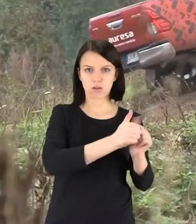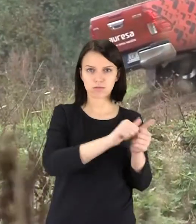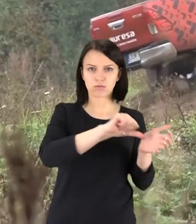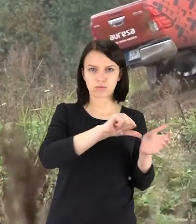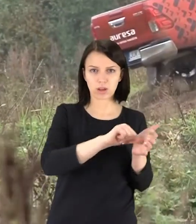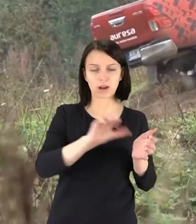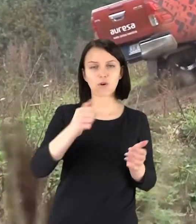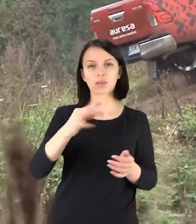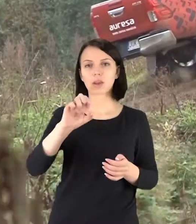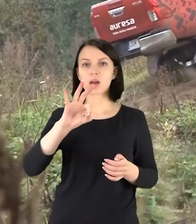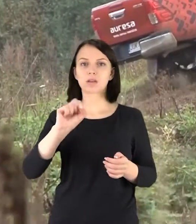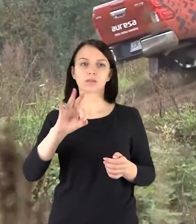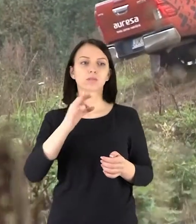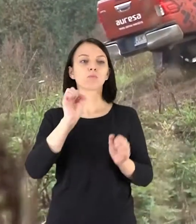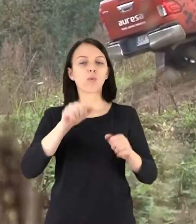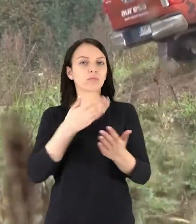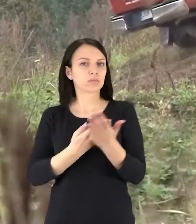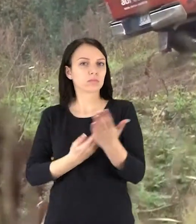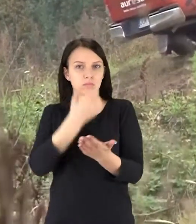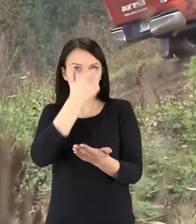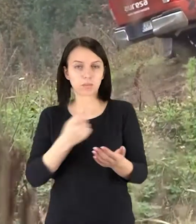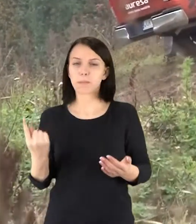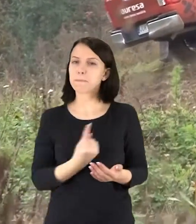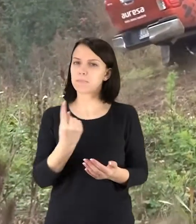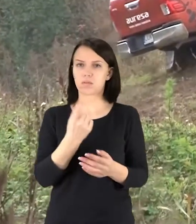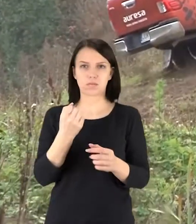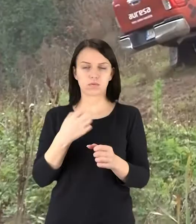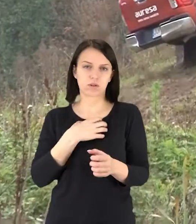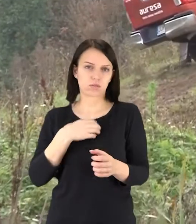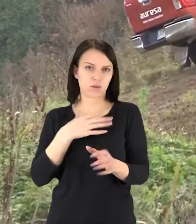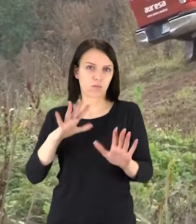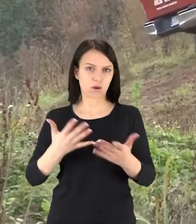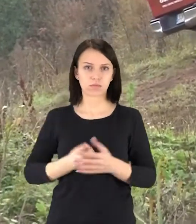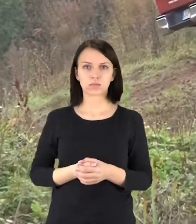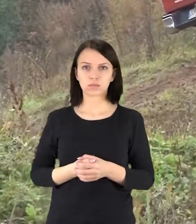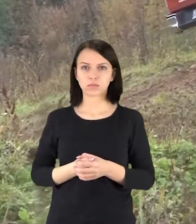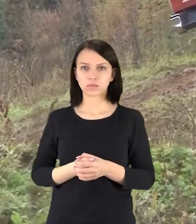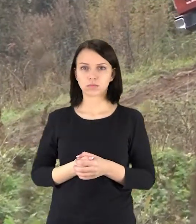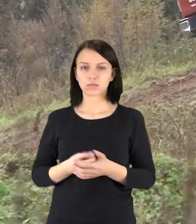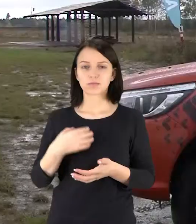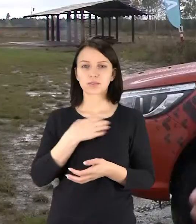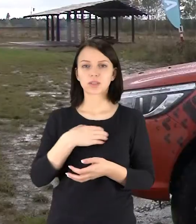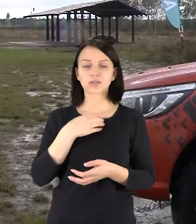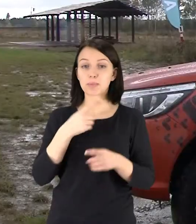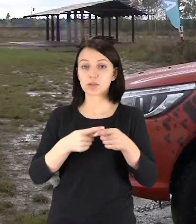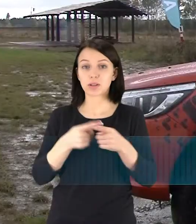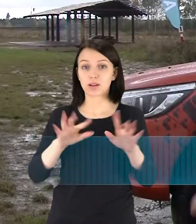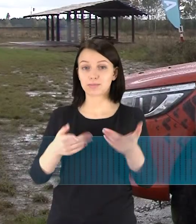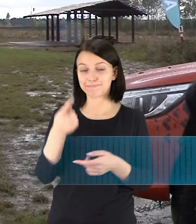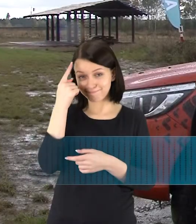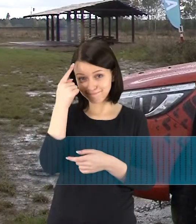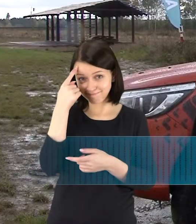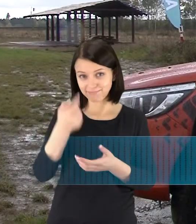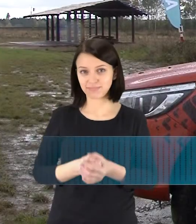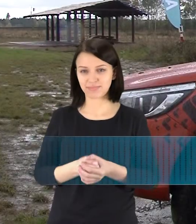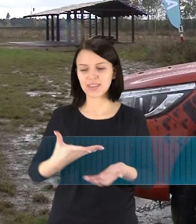ralyje veikę Santanas vairuotojams turi patirimčiausią patarimą, ką pirmiausia reikia paruošti, kad vairuotumės saugiai. Svarbiausia detalė